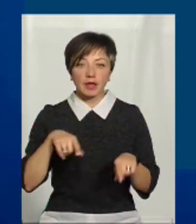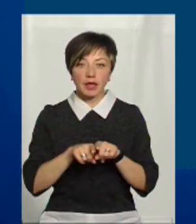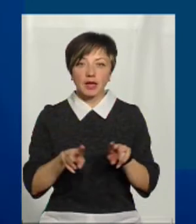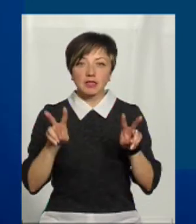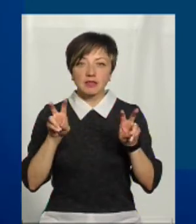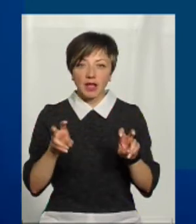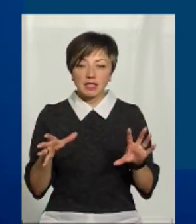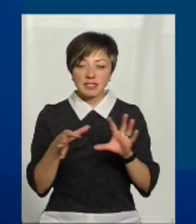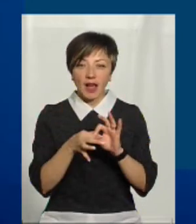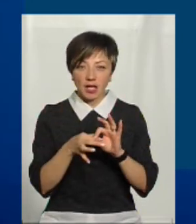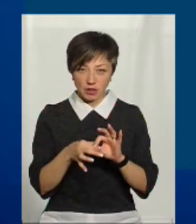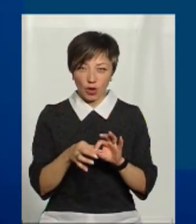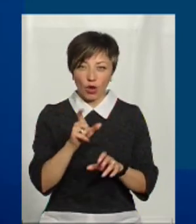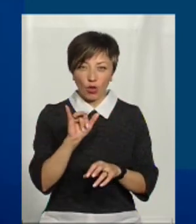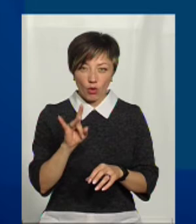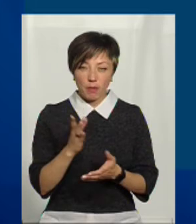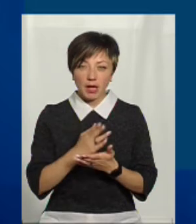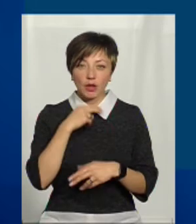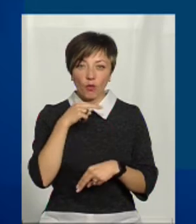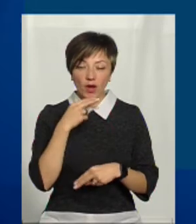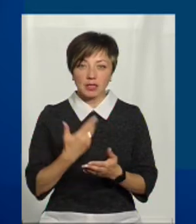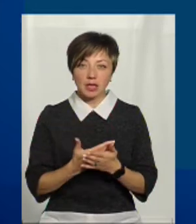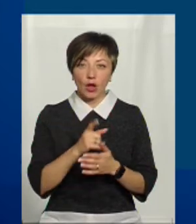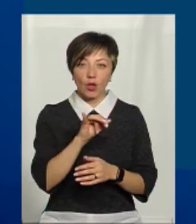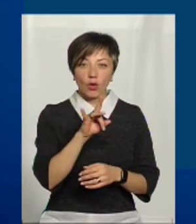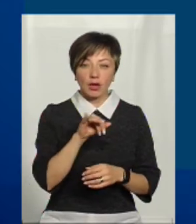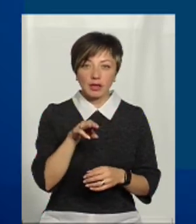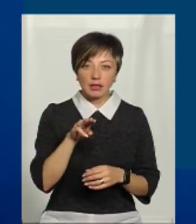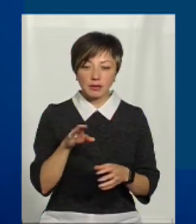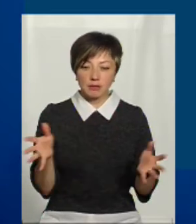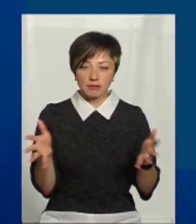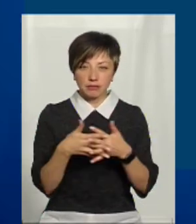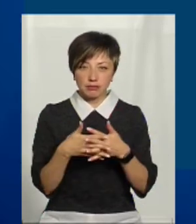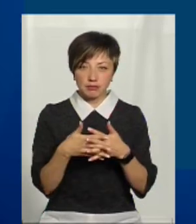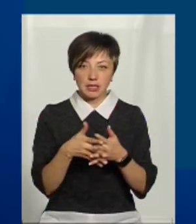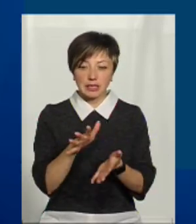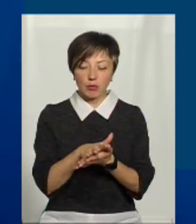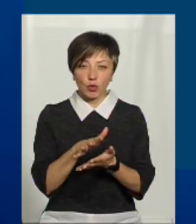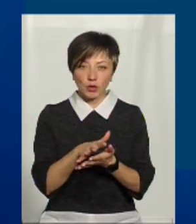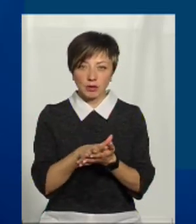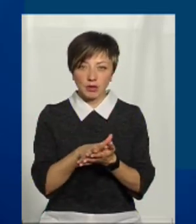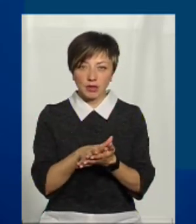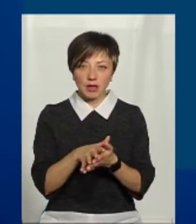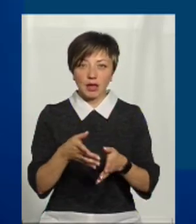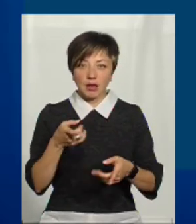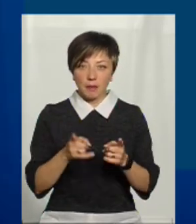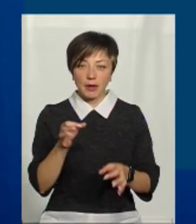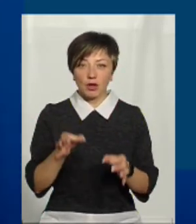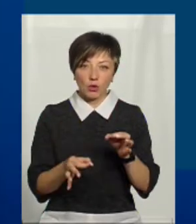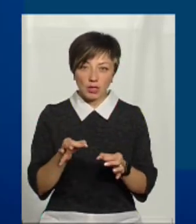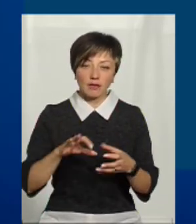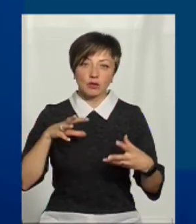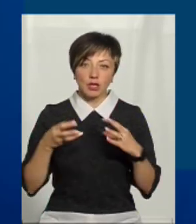зв'язаного хлору. Тобто, мається на увазі це хлор, який провзаємодіє з забрудненнями органічними, і в